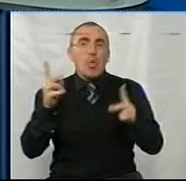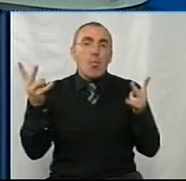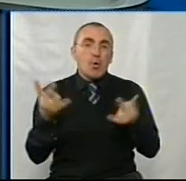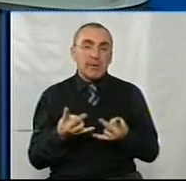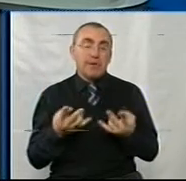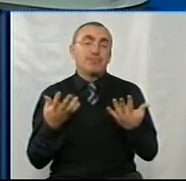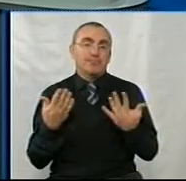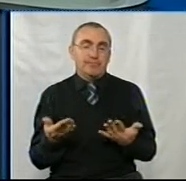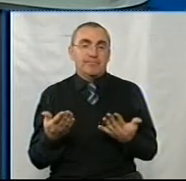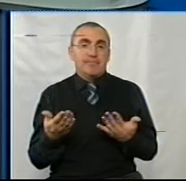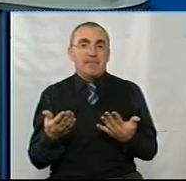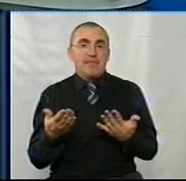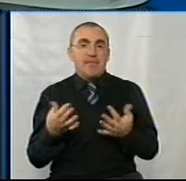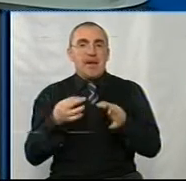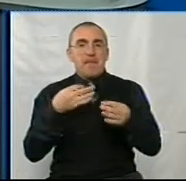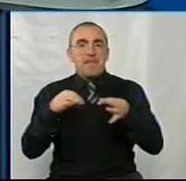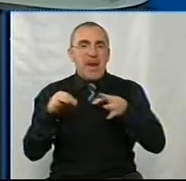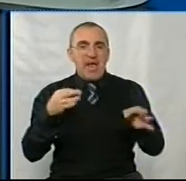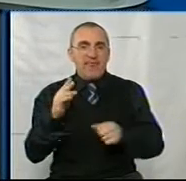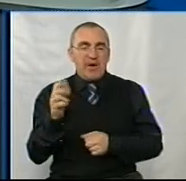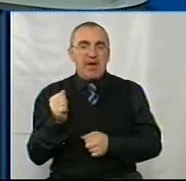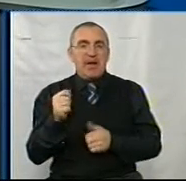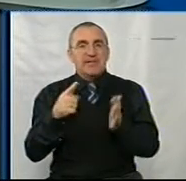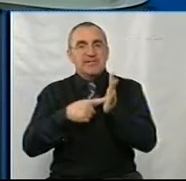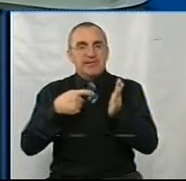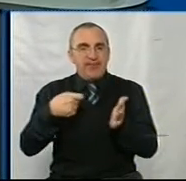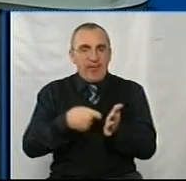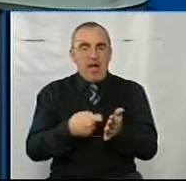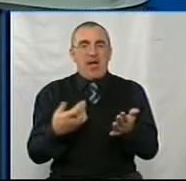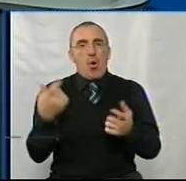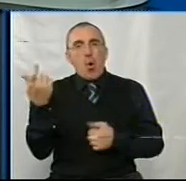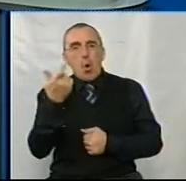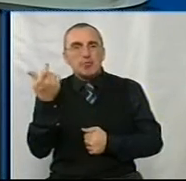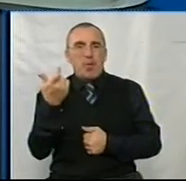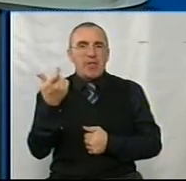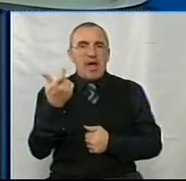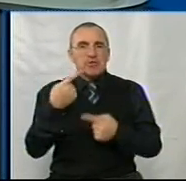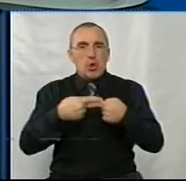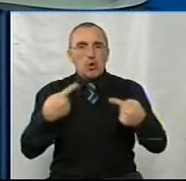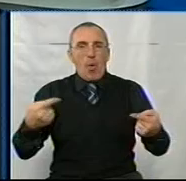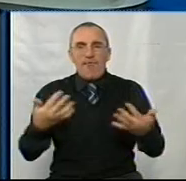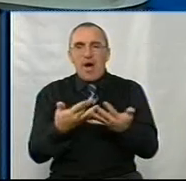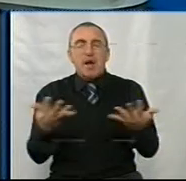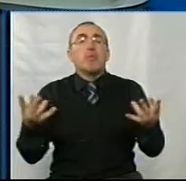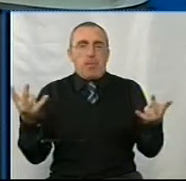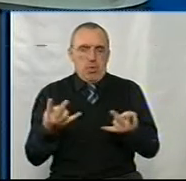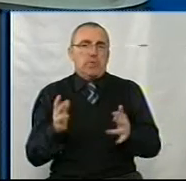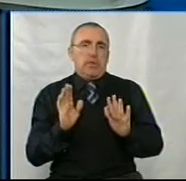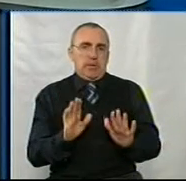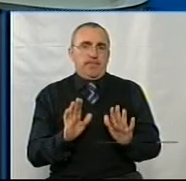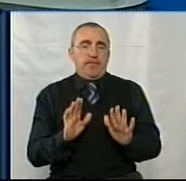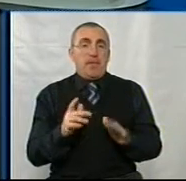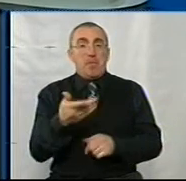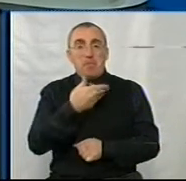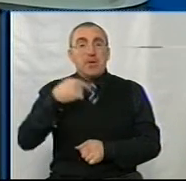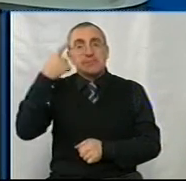Ну, плівка, цвяки. Якісь господарські товари. Це потрібно. Ну, хоча